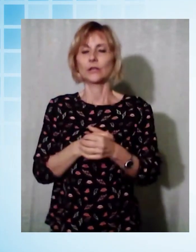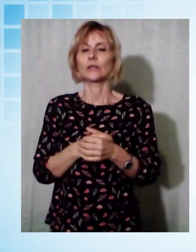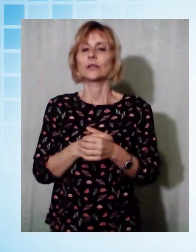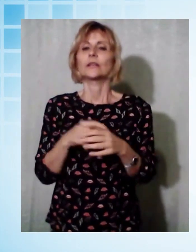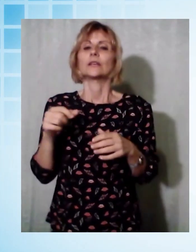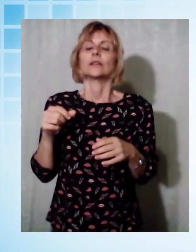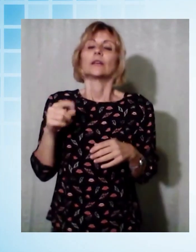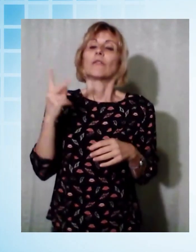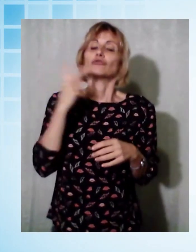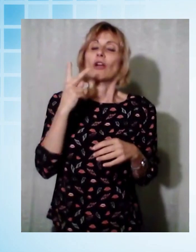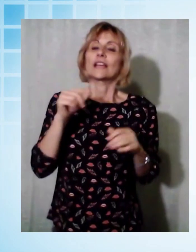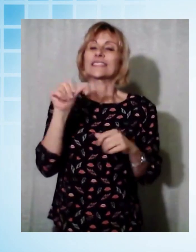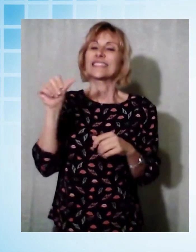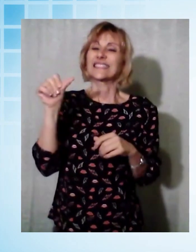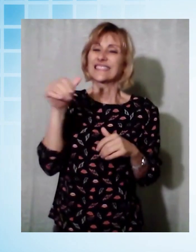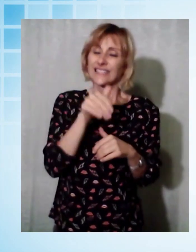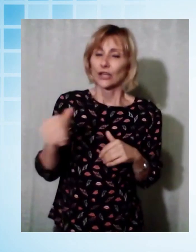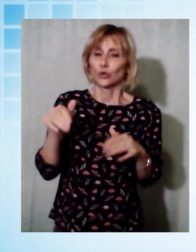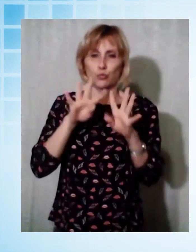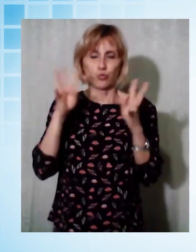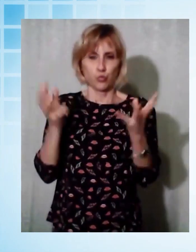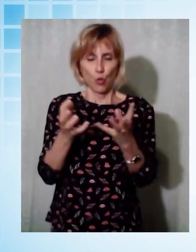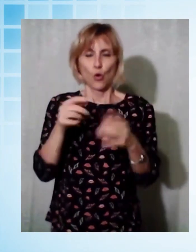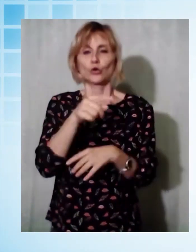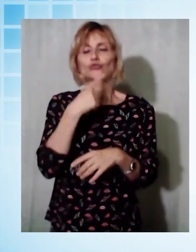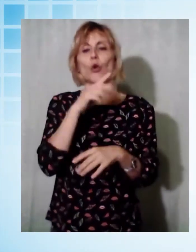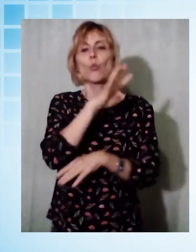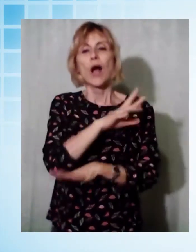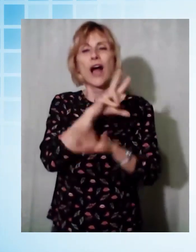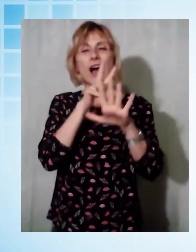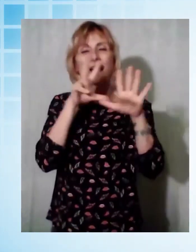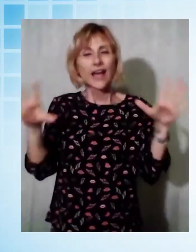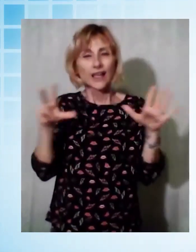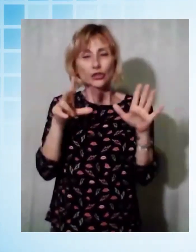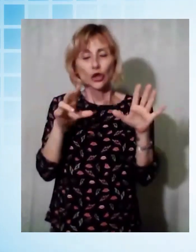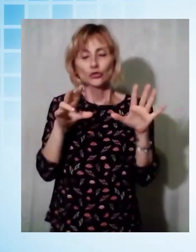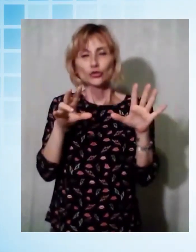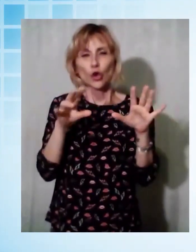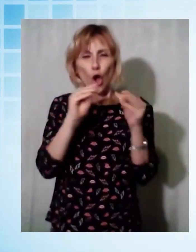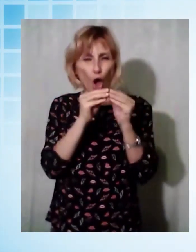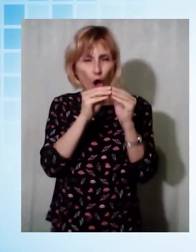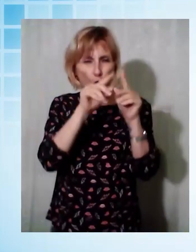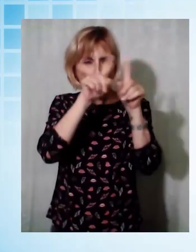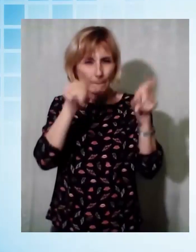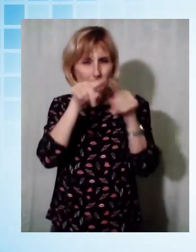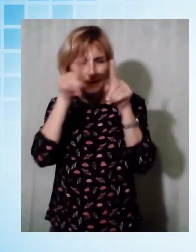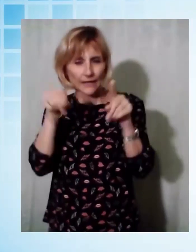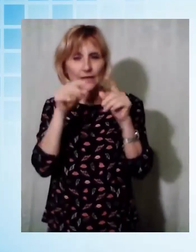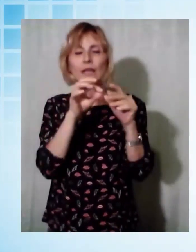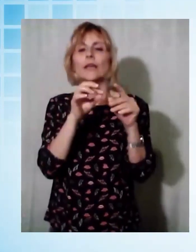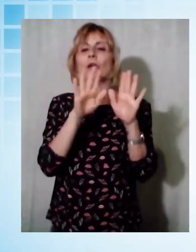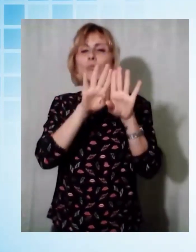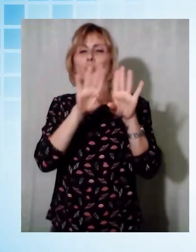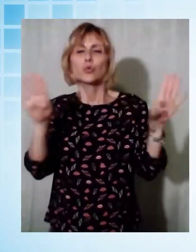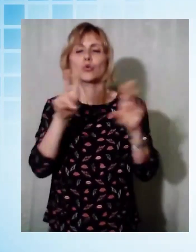presenza di 48 opere disseminate lungo 200 metri di muro realizzate da artisti quali Fabrizio D'Aparato, Giorgia Madiai, Kinn,